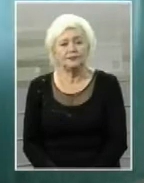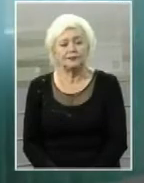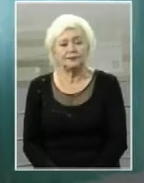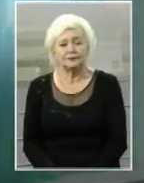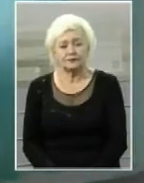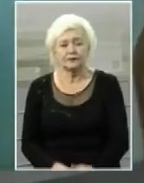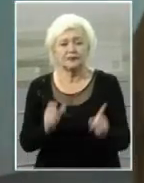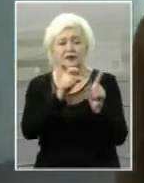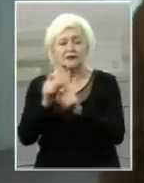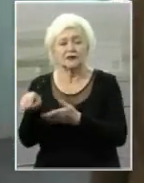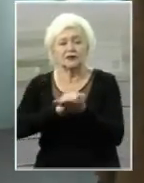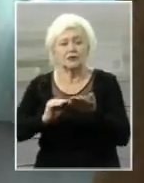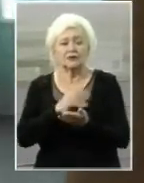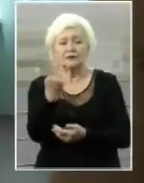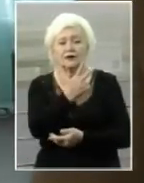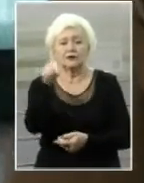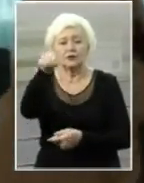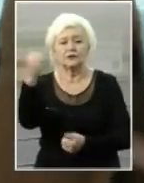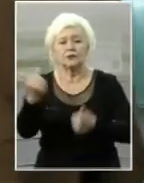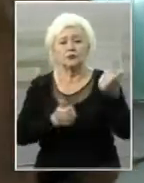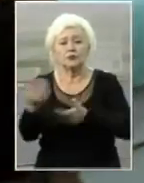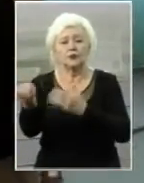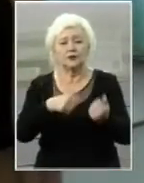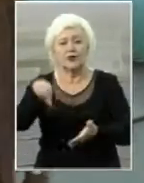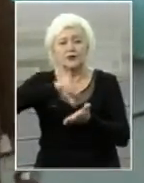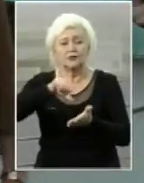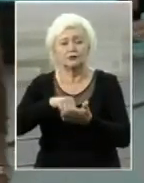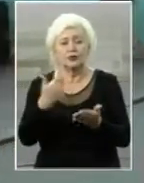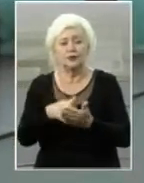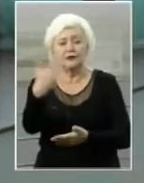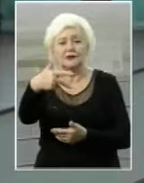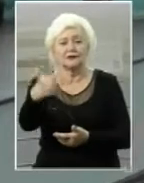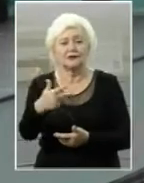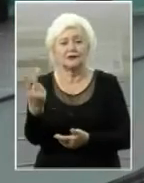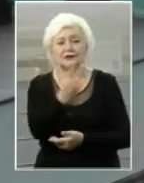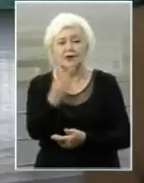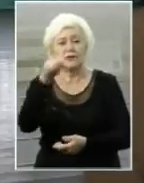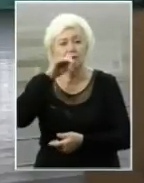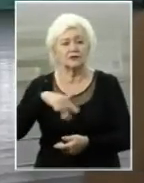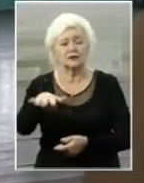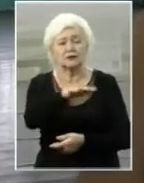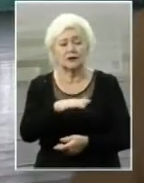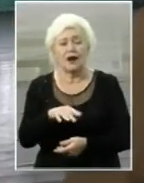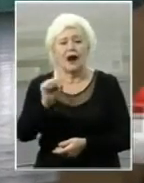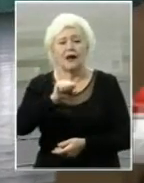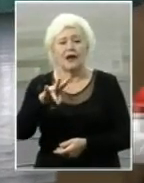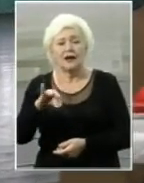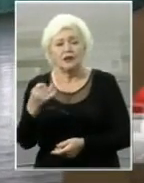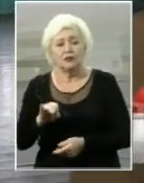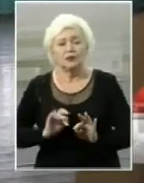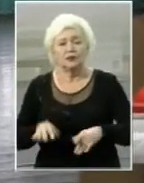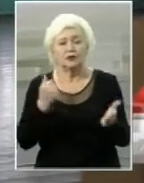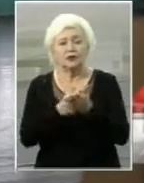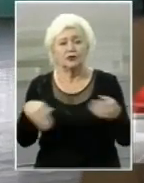За словами тренерки пари, у цьому турнірі брали участь близько 30 пар з України. З Англіною пройшли до